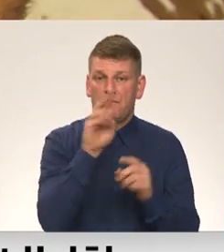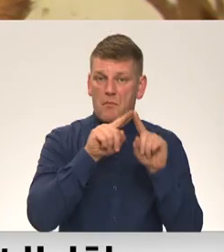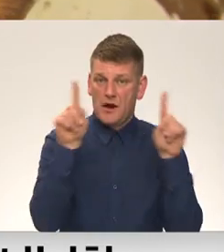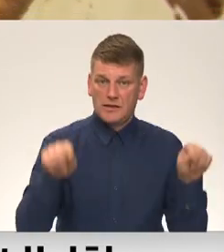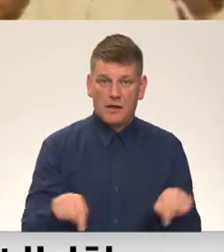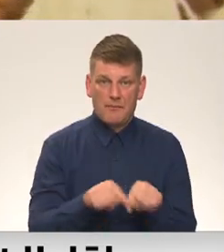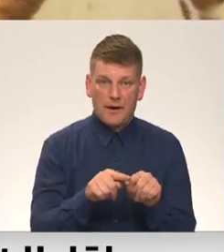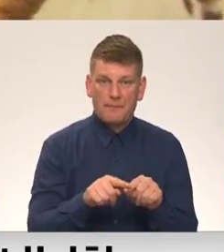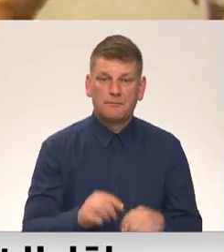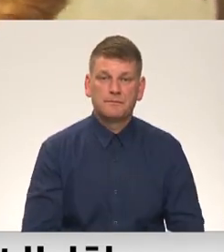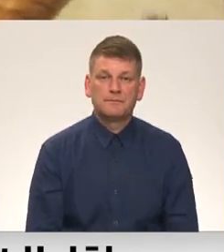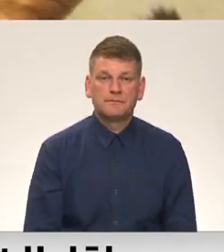Frenifels, Latvijas televīzija.